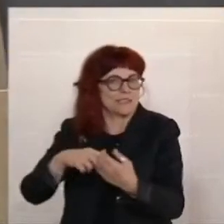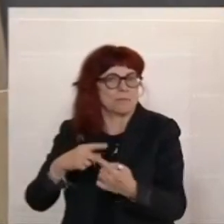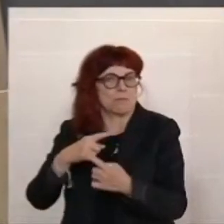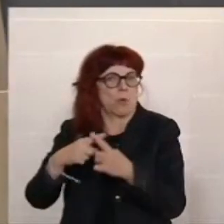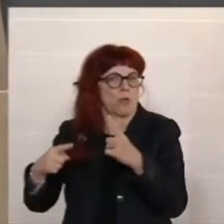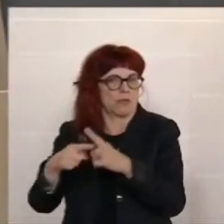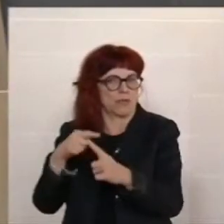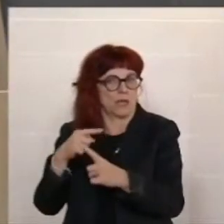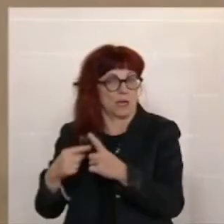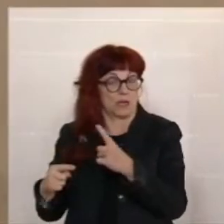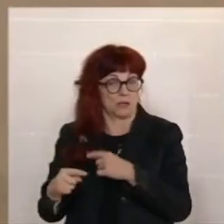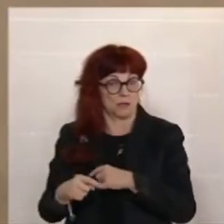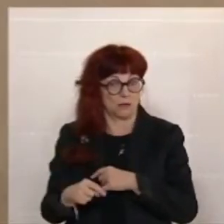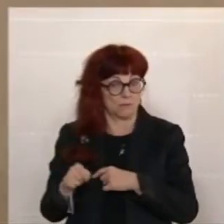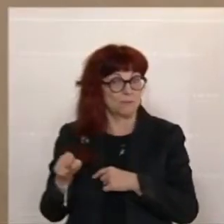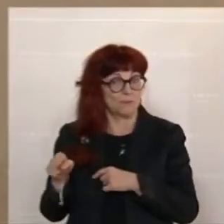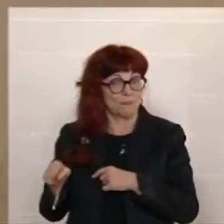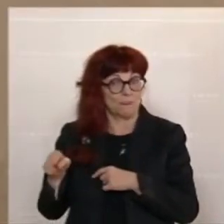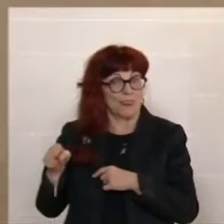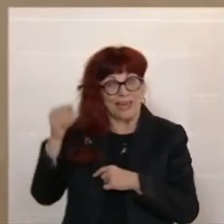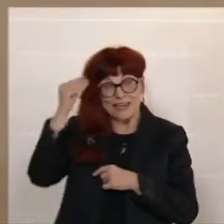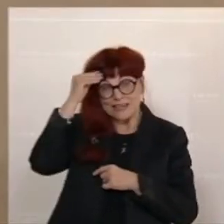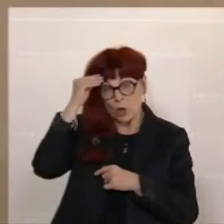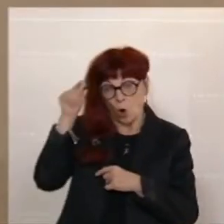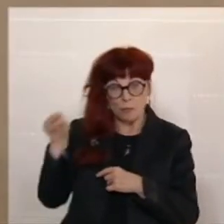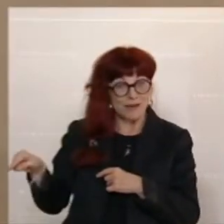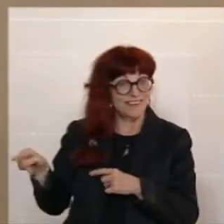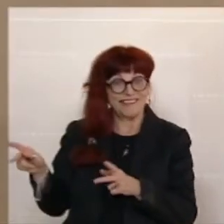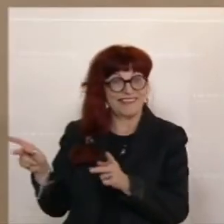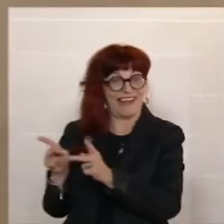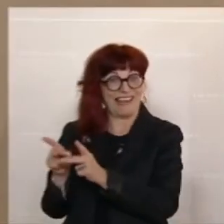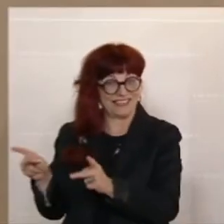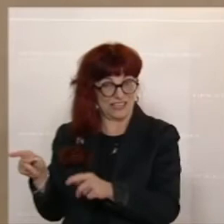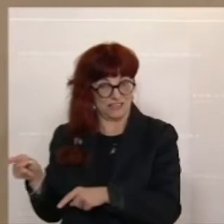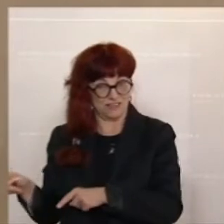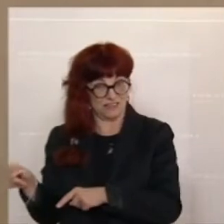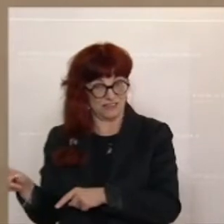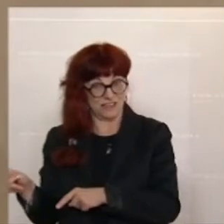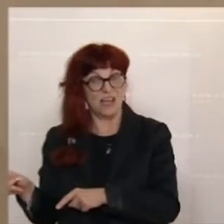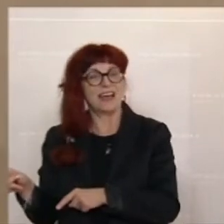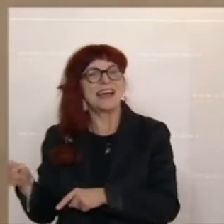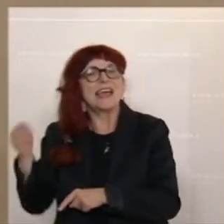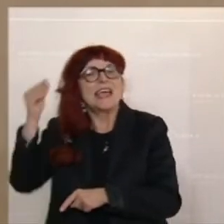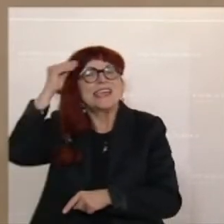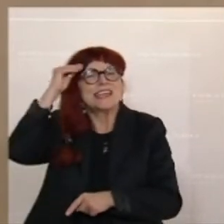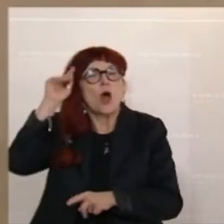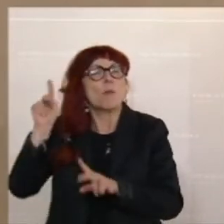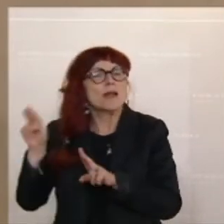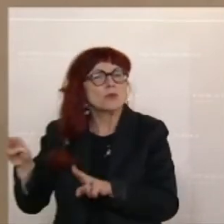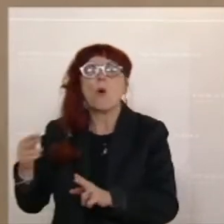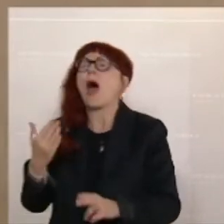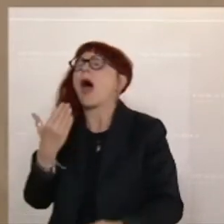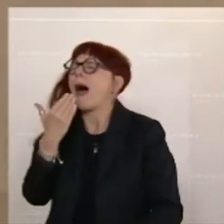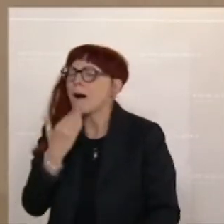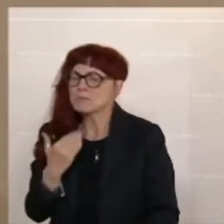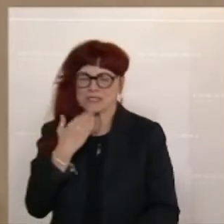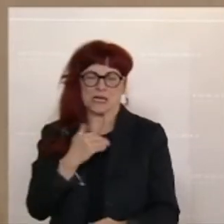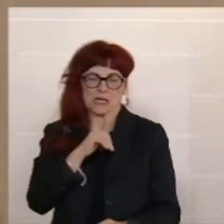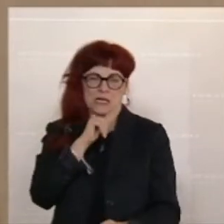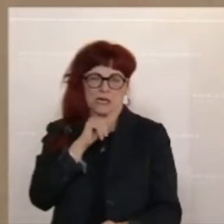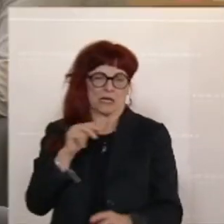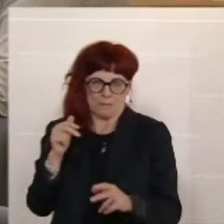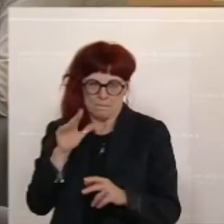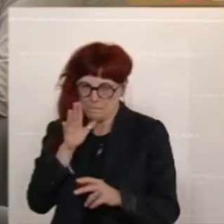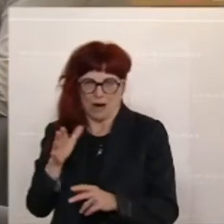glaube, dass Sie nicht nur nicht können. Ich glaube, dass dahinter Absicht besteht. Und ich komme auch gleich,